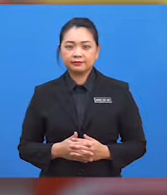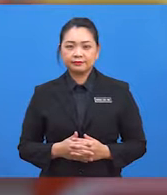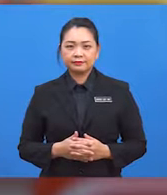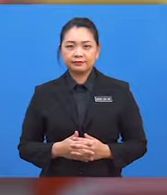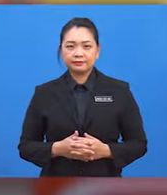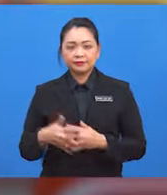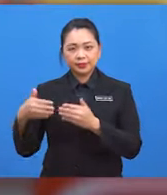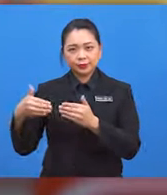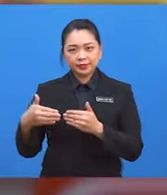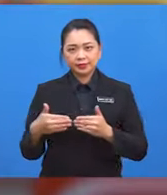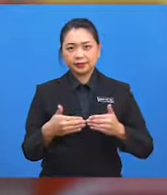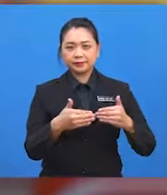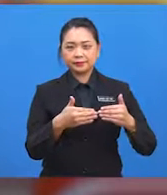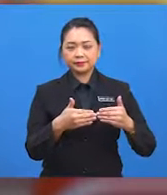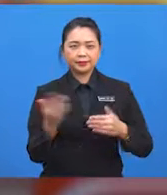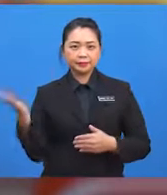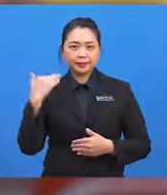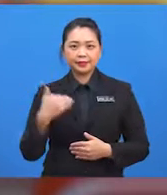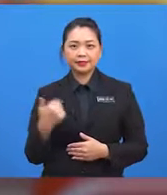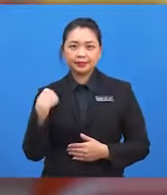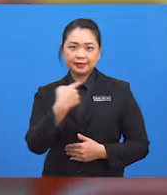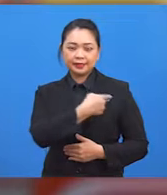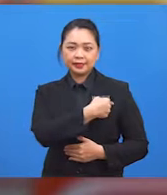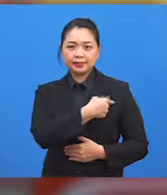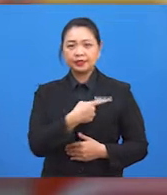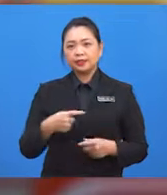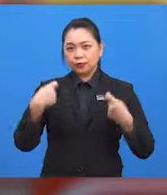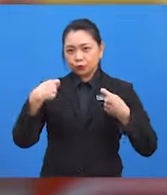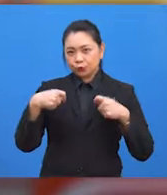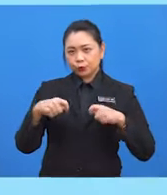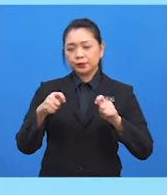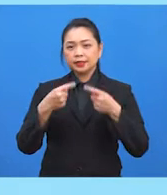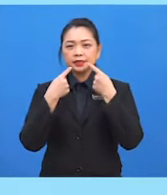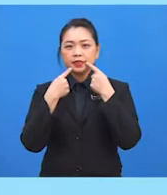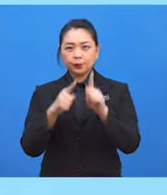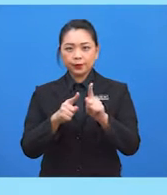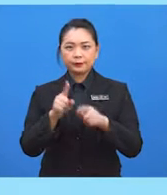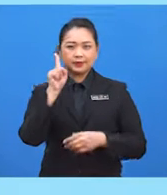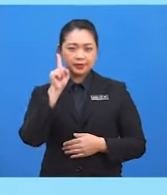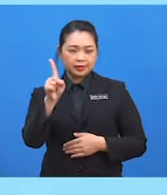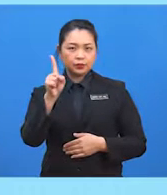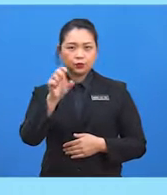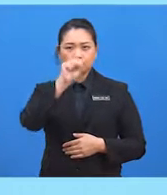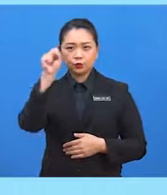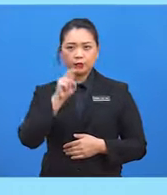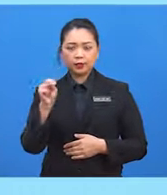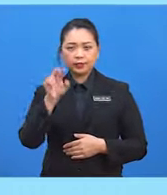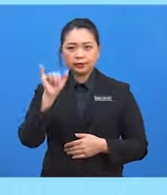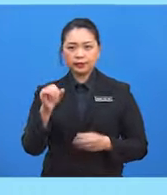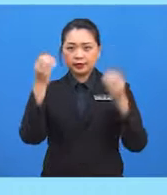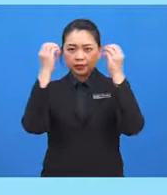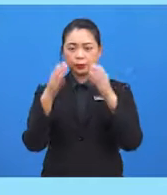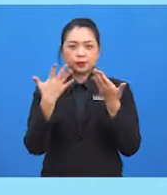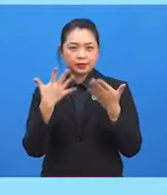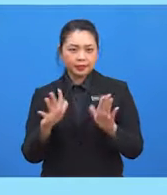Seterusnya, marilah kita cuba menjawab satu soalan yang cikgu